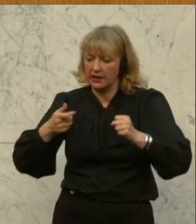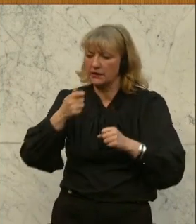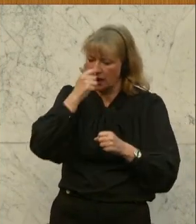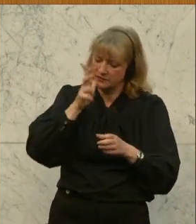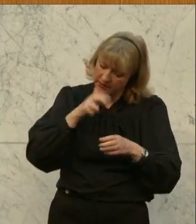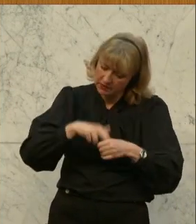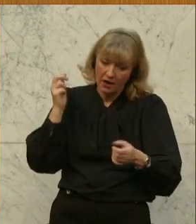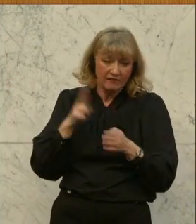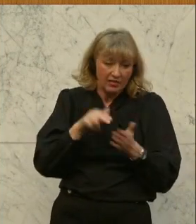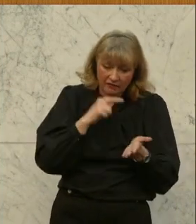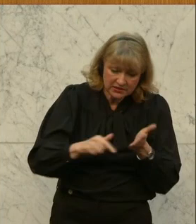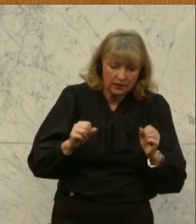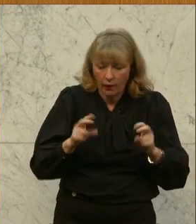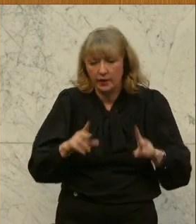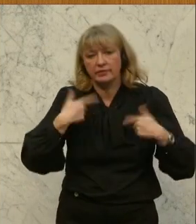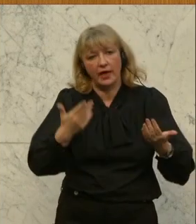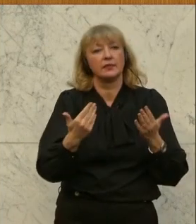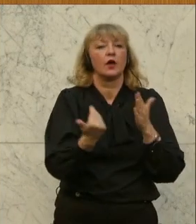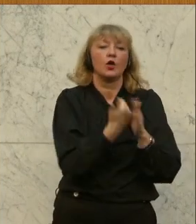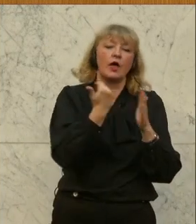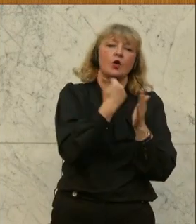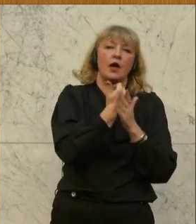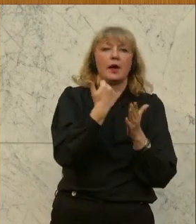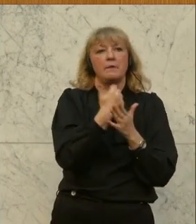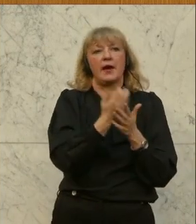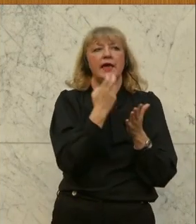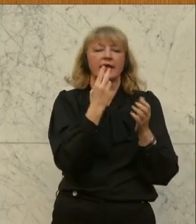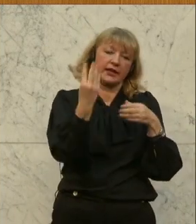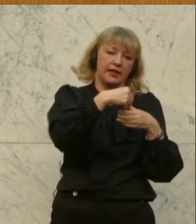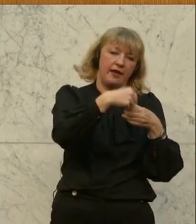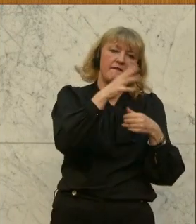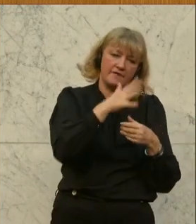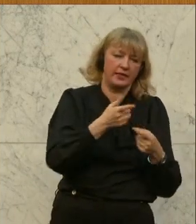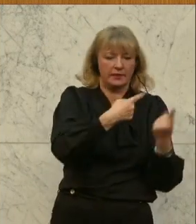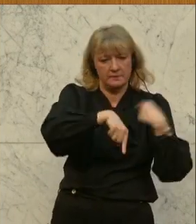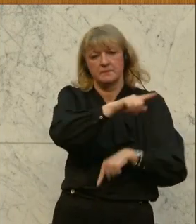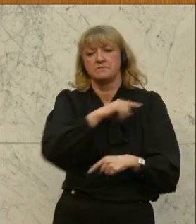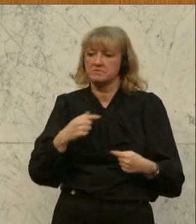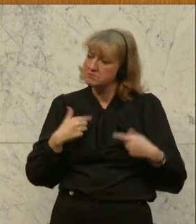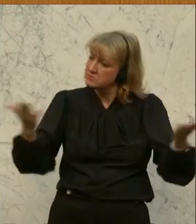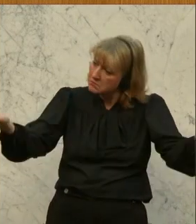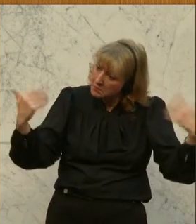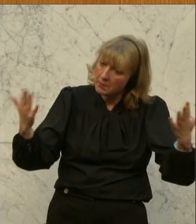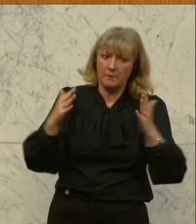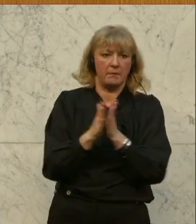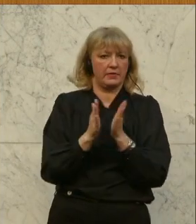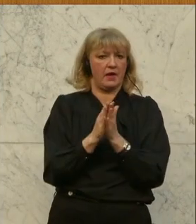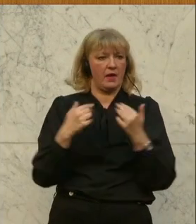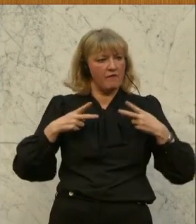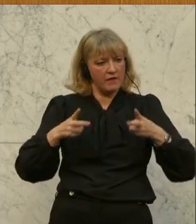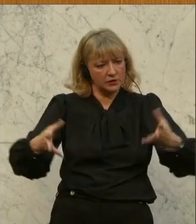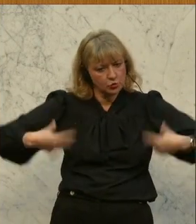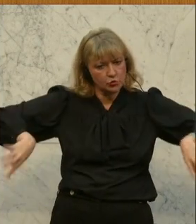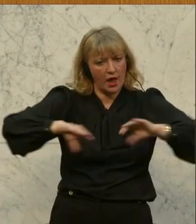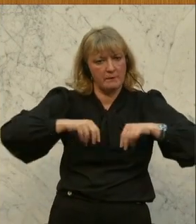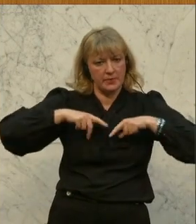verzichten können. Und den Rest werden wir mit erneuerbaren Gasen bewerkstelligen. Ich lade Sie alle dazu ein. Gehen Sie den Weg mit uns mit, gemeinsam,